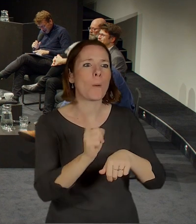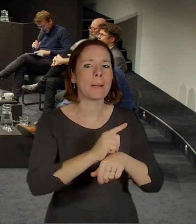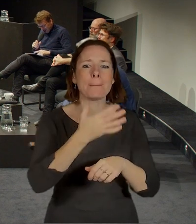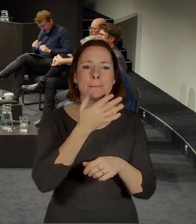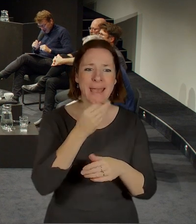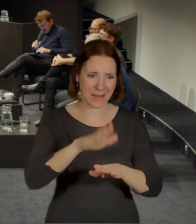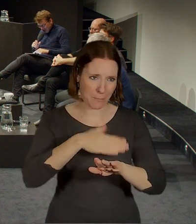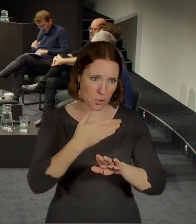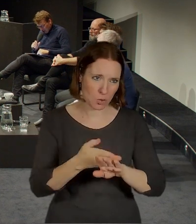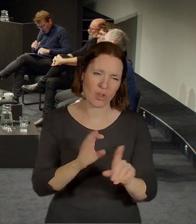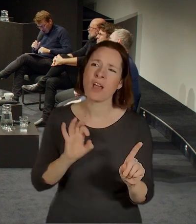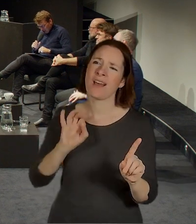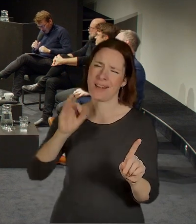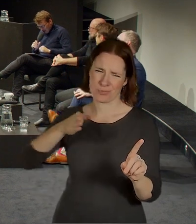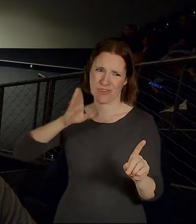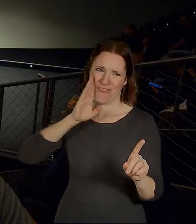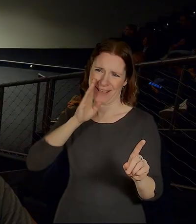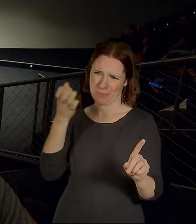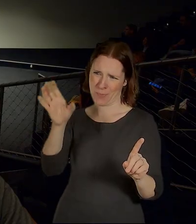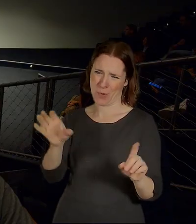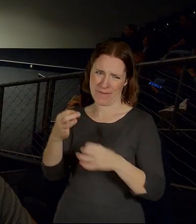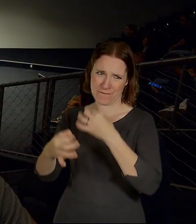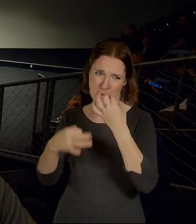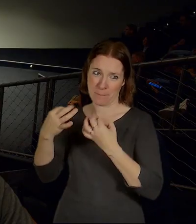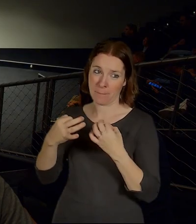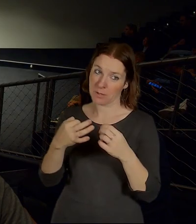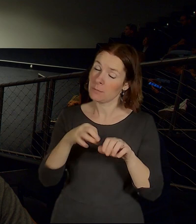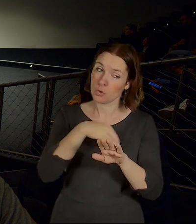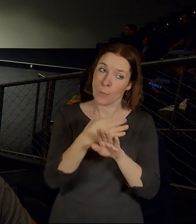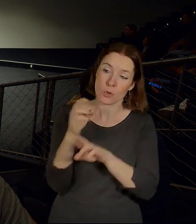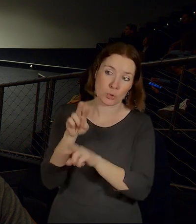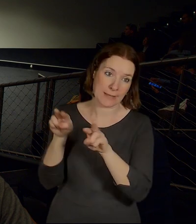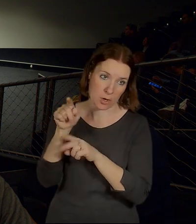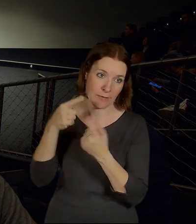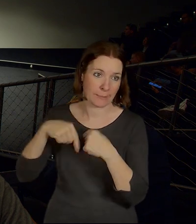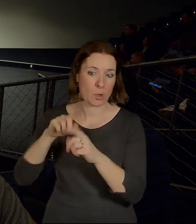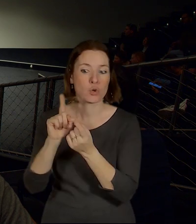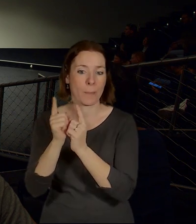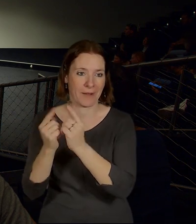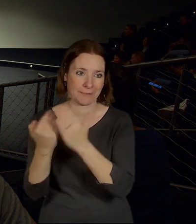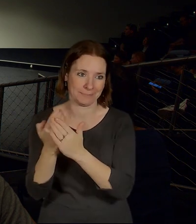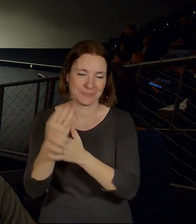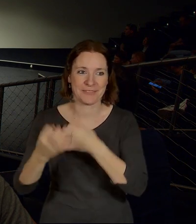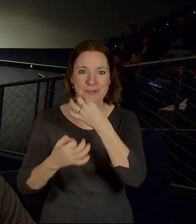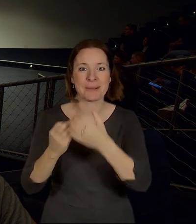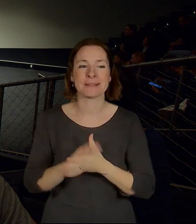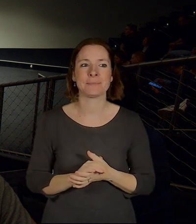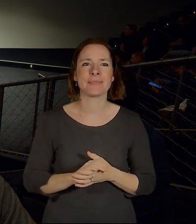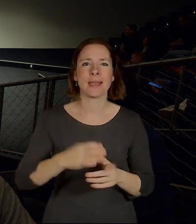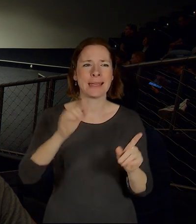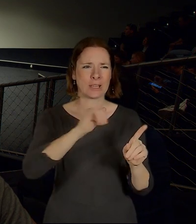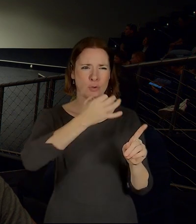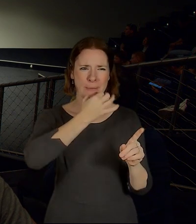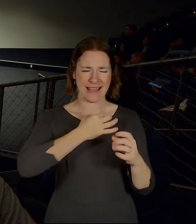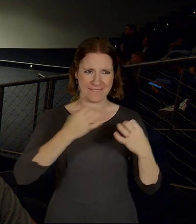sítí, kde je aktivní. Takže doporučuji sledovat, pokud vás zajímaví aktuality z dopravy. A pak je tady dotaz na terminál Zličín. Zda se